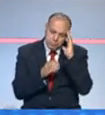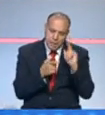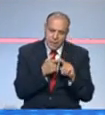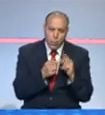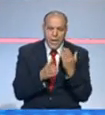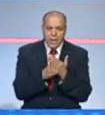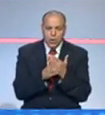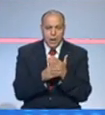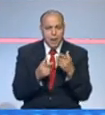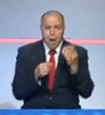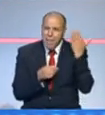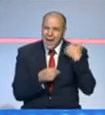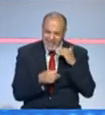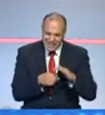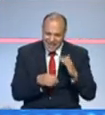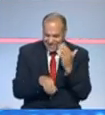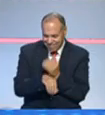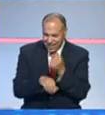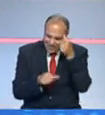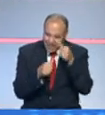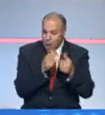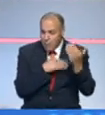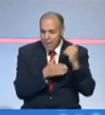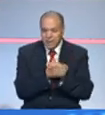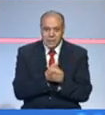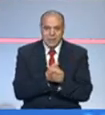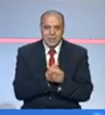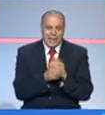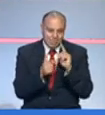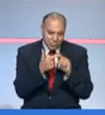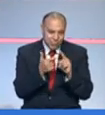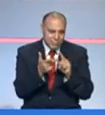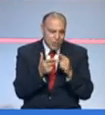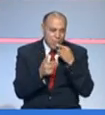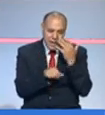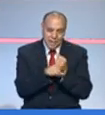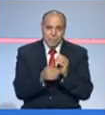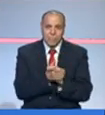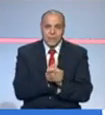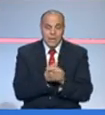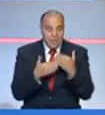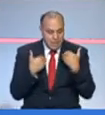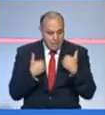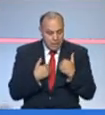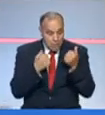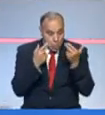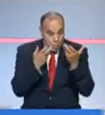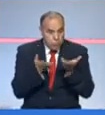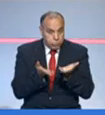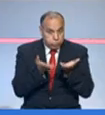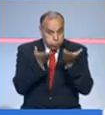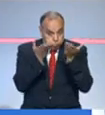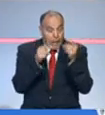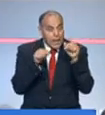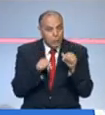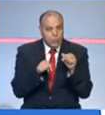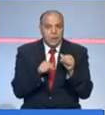المدارس كما كانوا يعملون أقبل وإحنا في الليسيات وإحنا في المدارس وهذا يجعلنا الأرقام الإجمالية